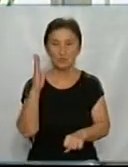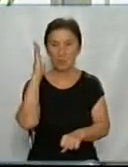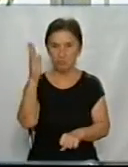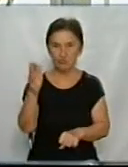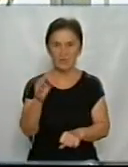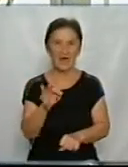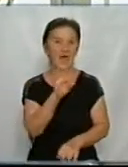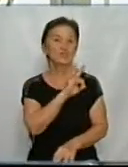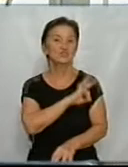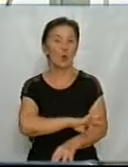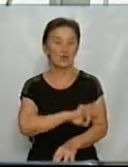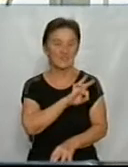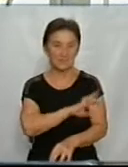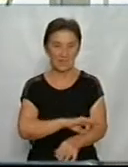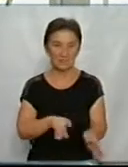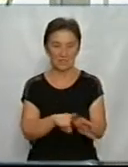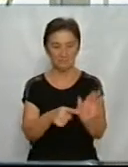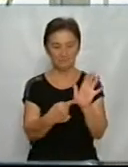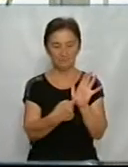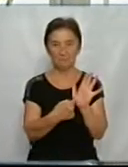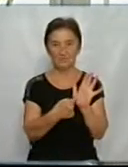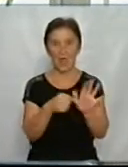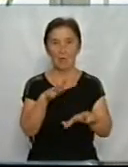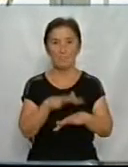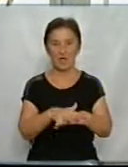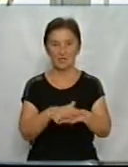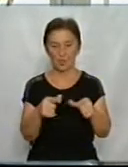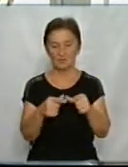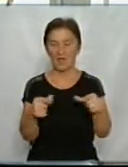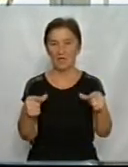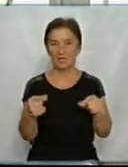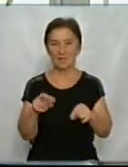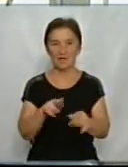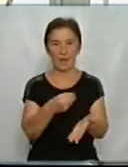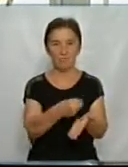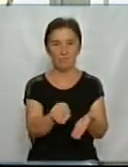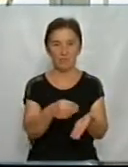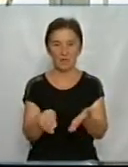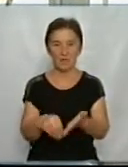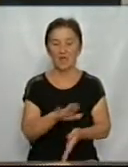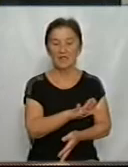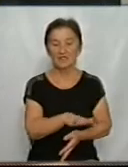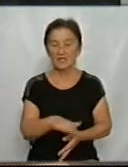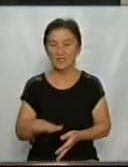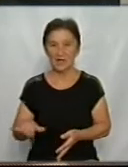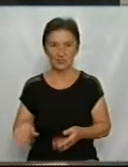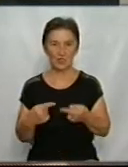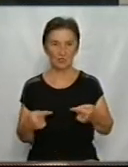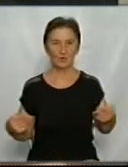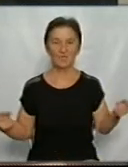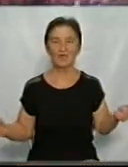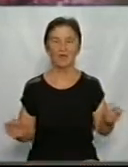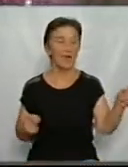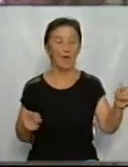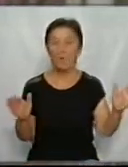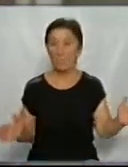цією карткою банківською для придбання саме дитячих товарів. Каже, пакунків, які